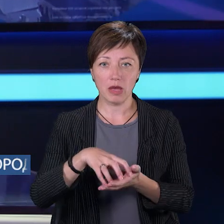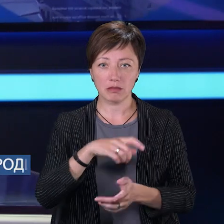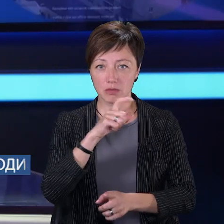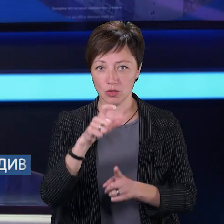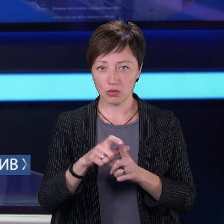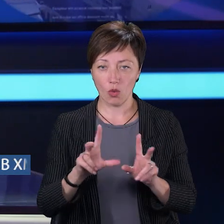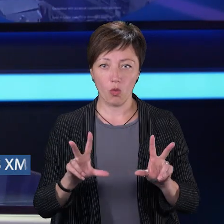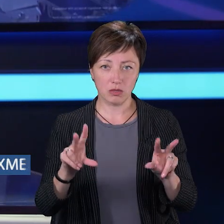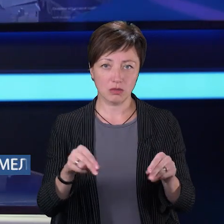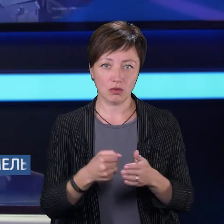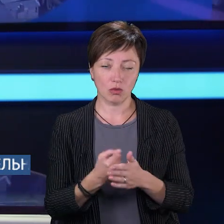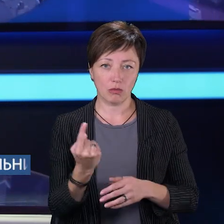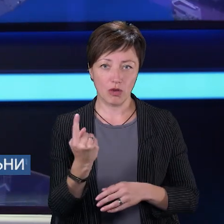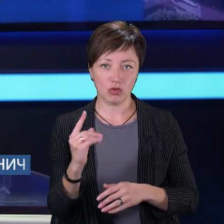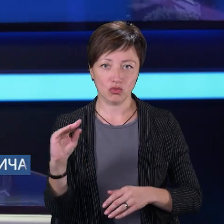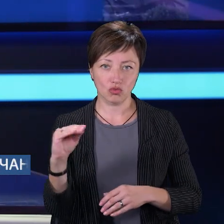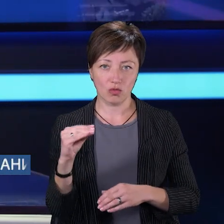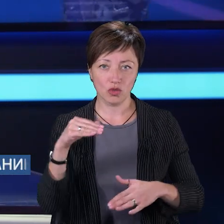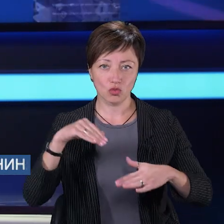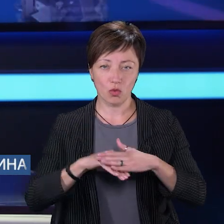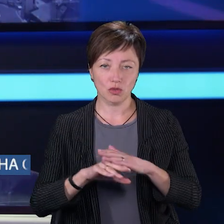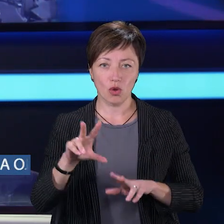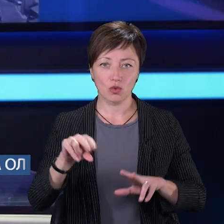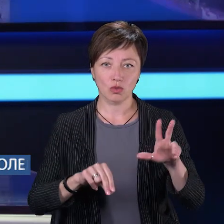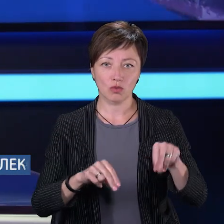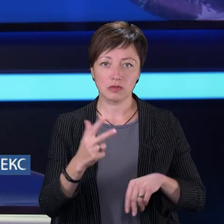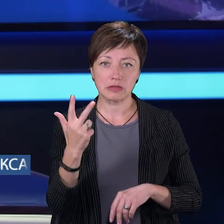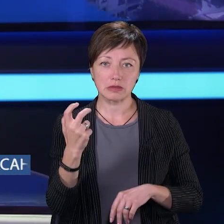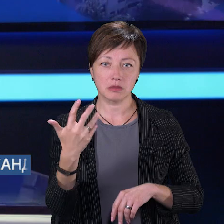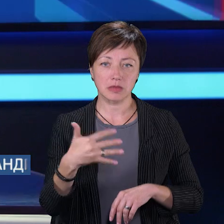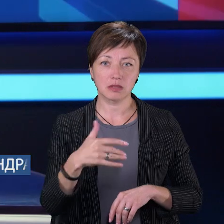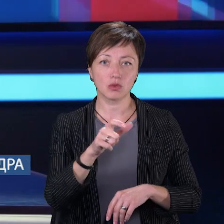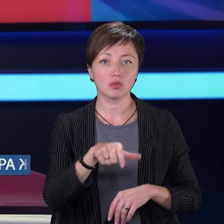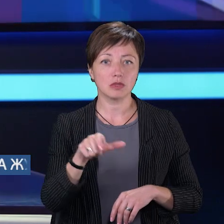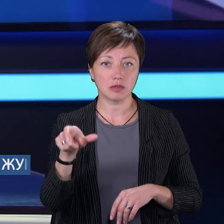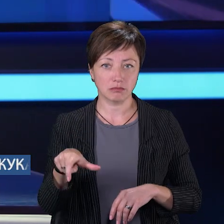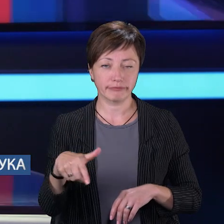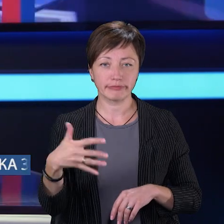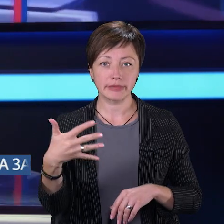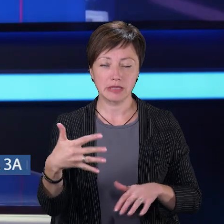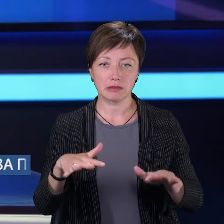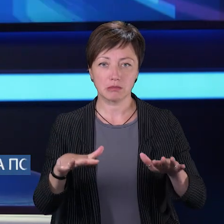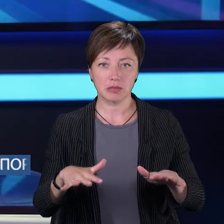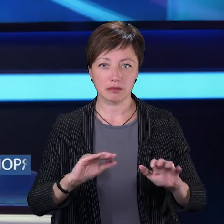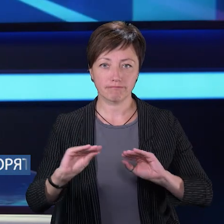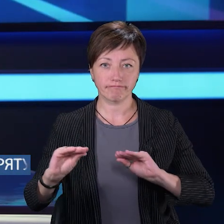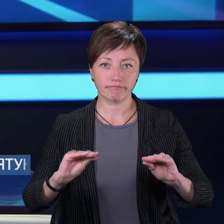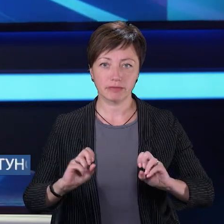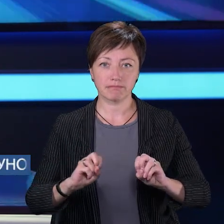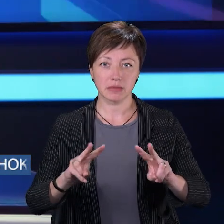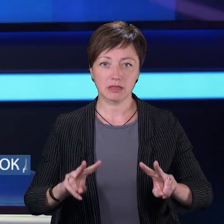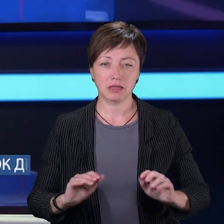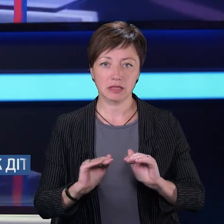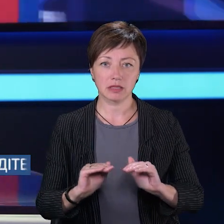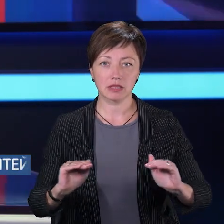підрядник обіцяє до 1 жовтня. Сховище розраховане на 350 осіб. 50 місць облаштують спеціально для